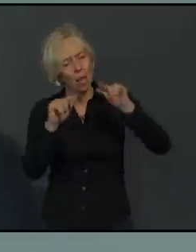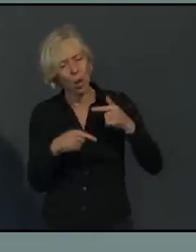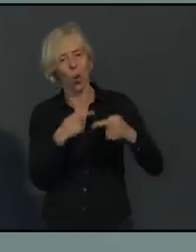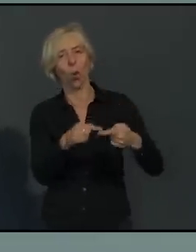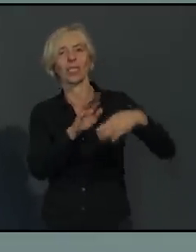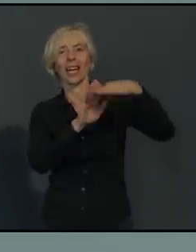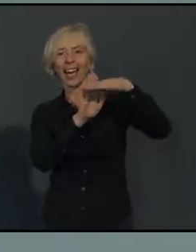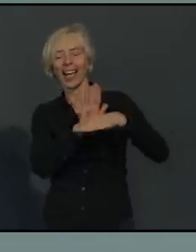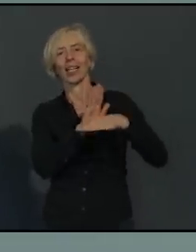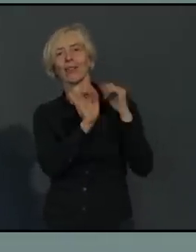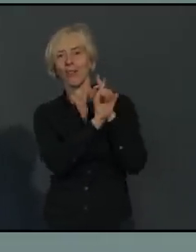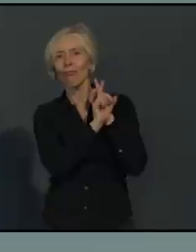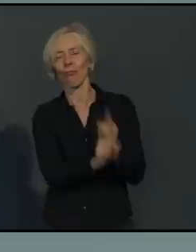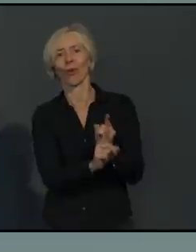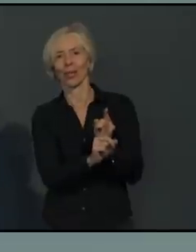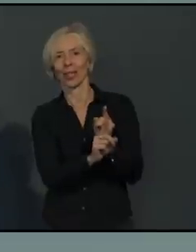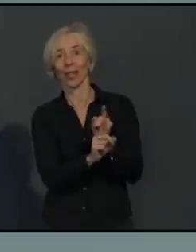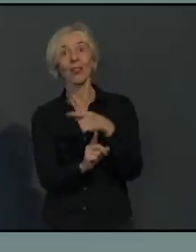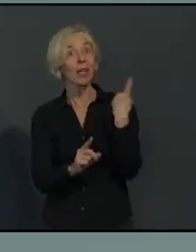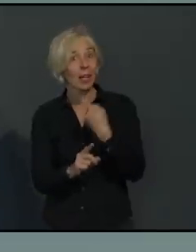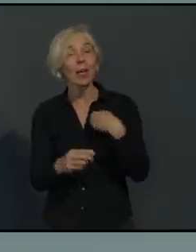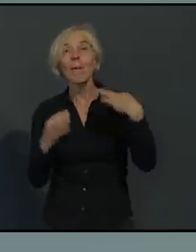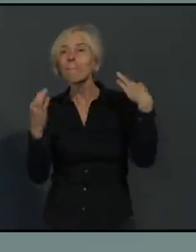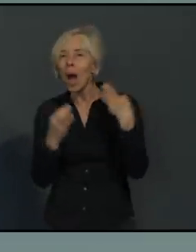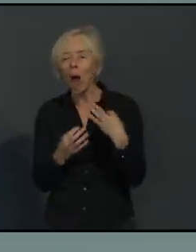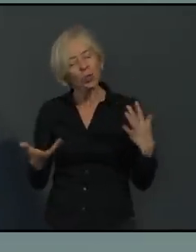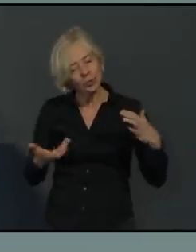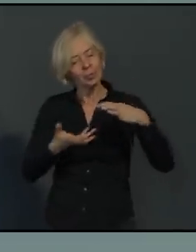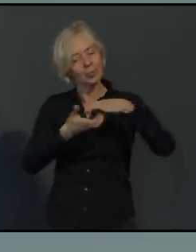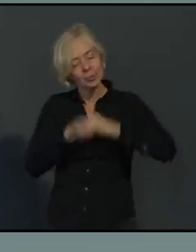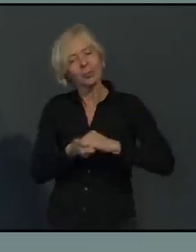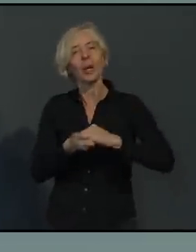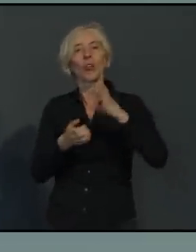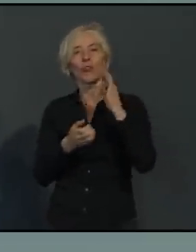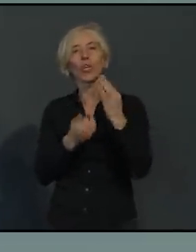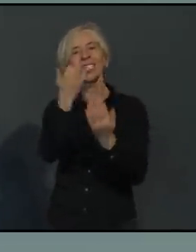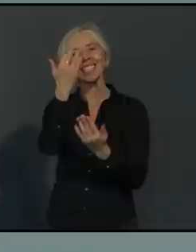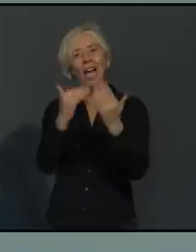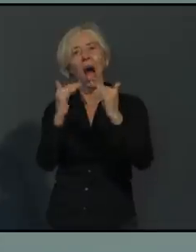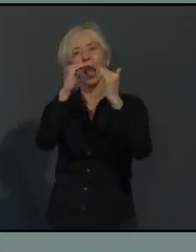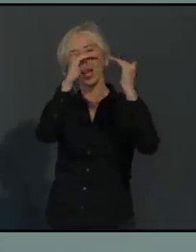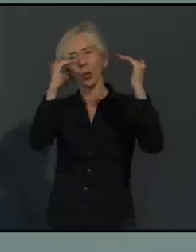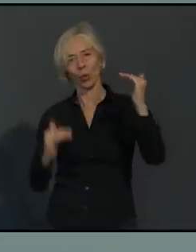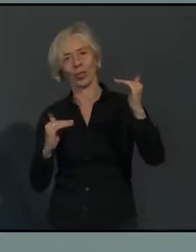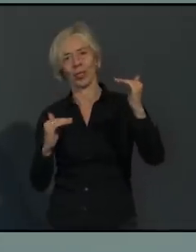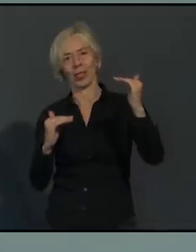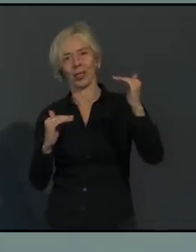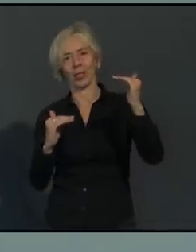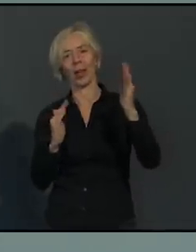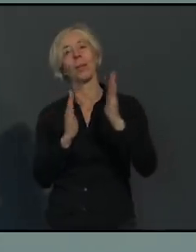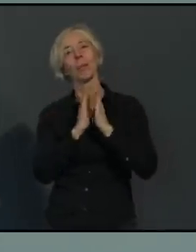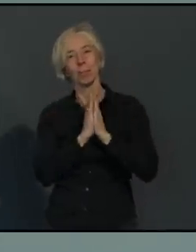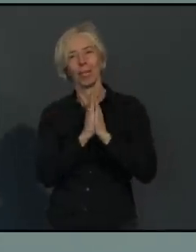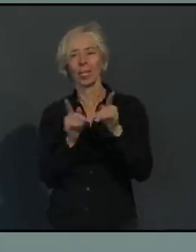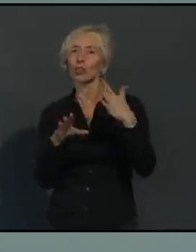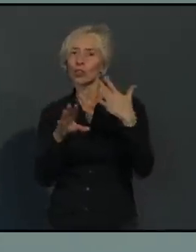gemeinsame Kraftanstrengung brauchen, damit wir in Augsburg die Inzidenzzahlen in den Griff bekommen. Bitte halten Sie durch.